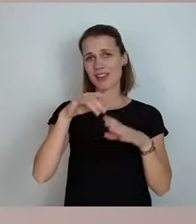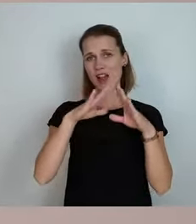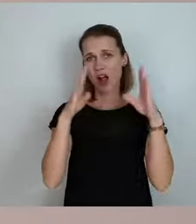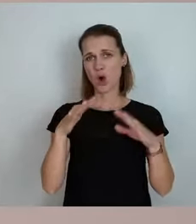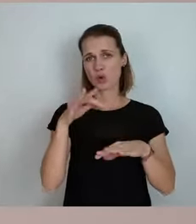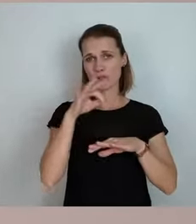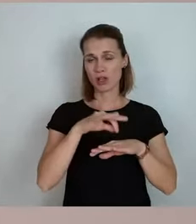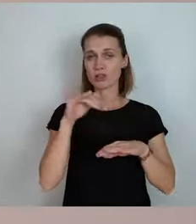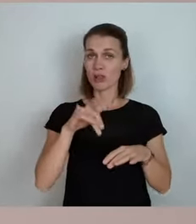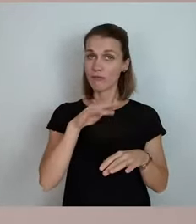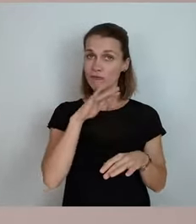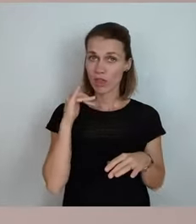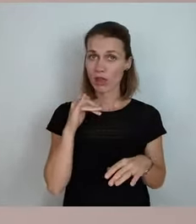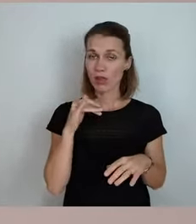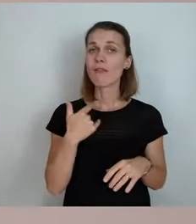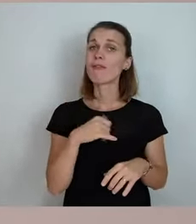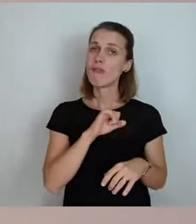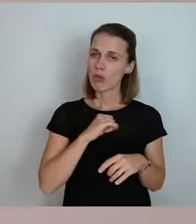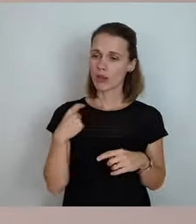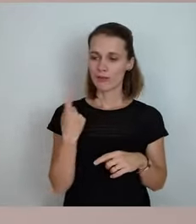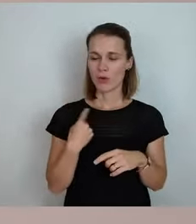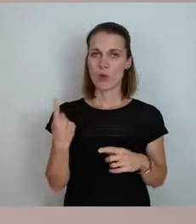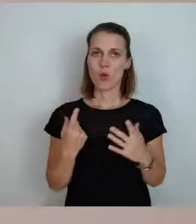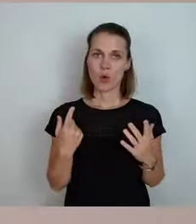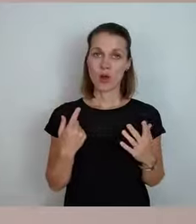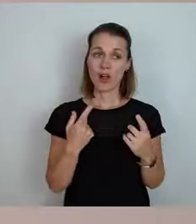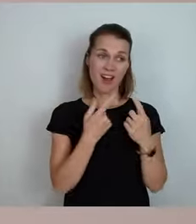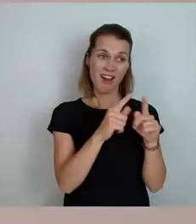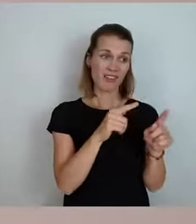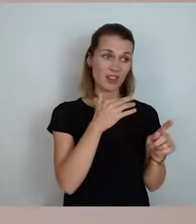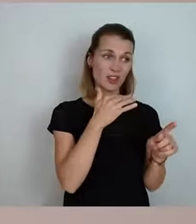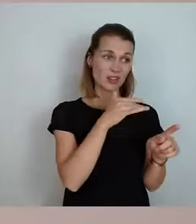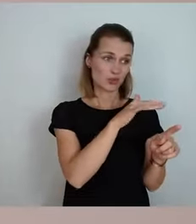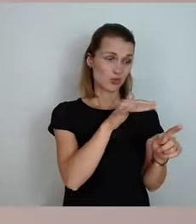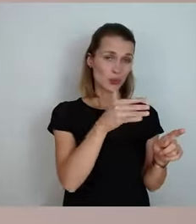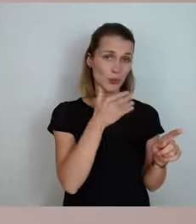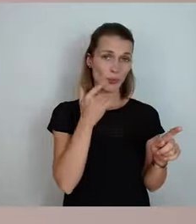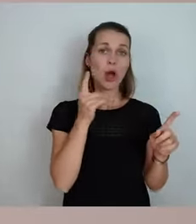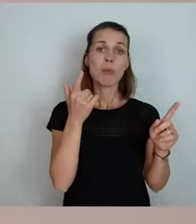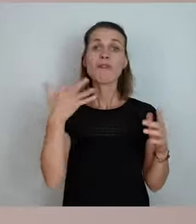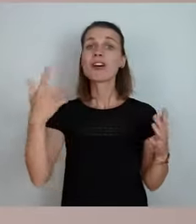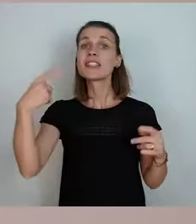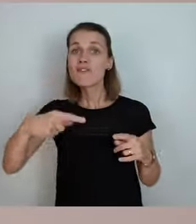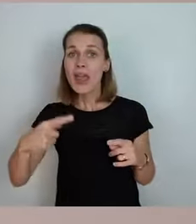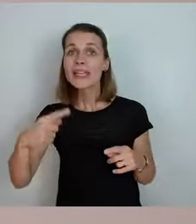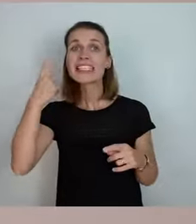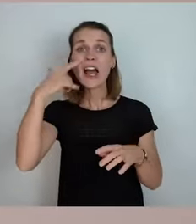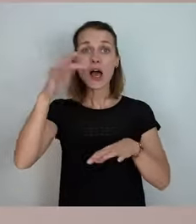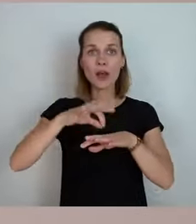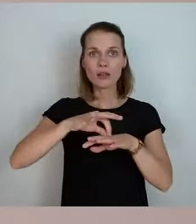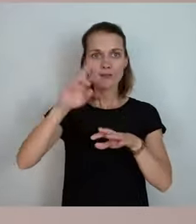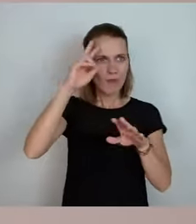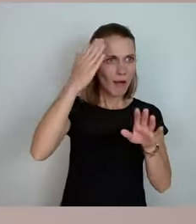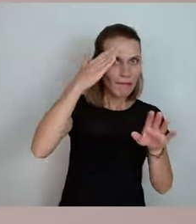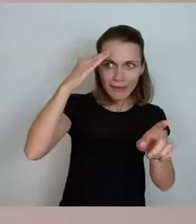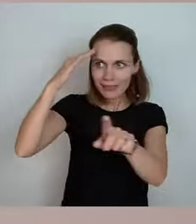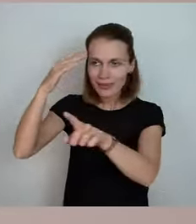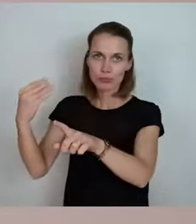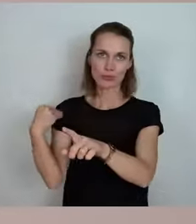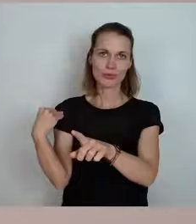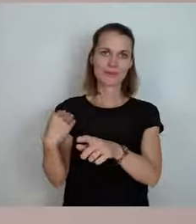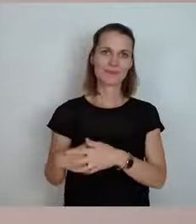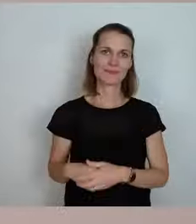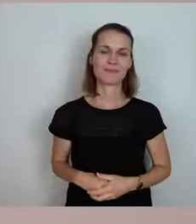Das haben andere nicht. Was uns fehlt, Zahnärzte, falls jemand einen kennt. Eine zweite Sache zum